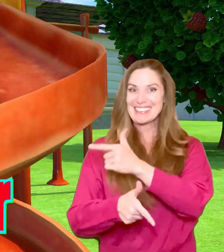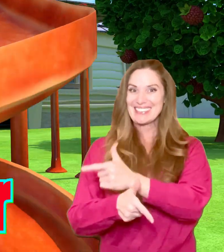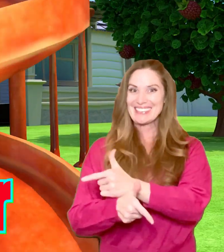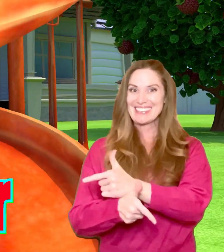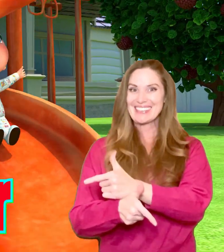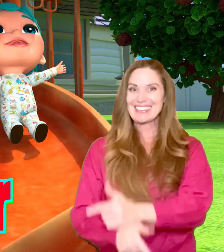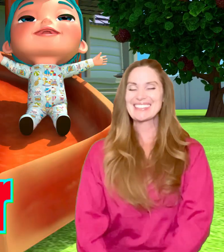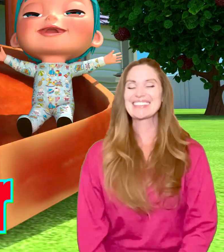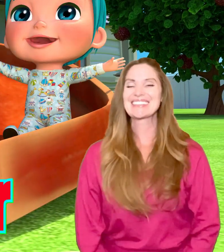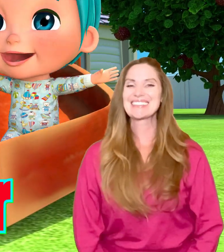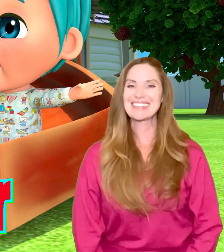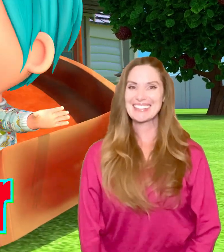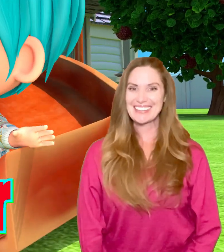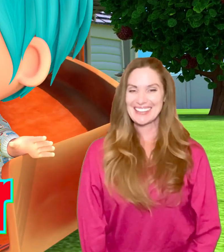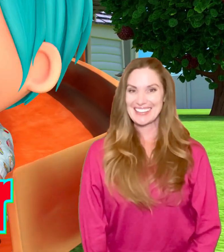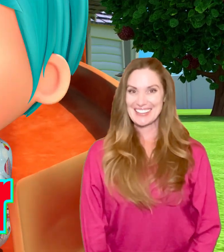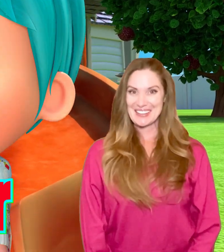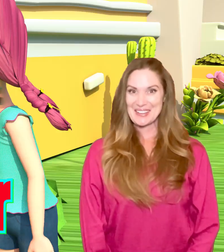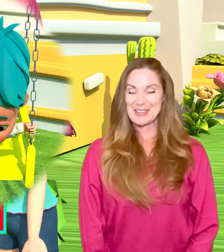Schwester!